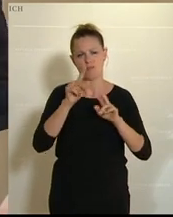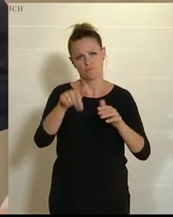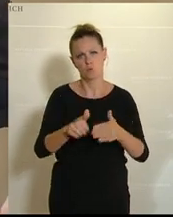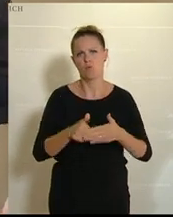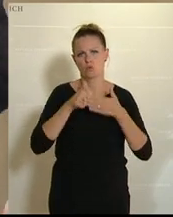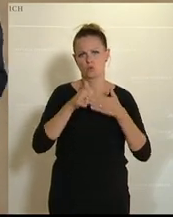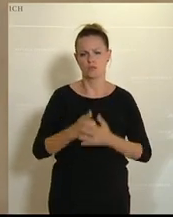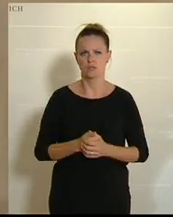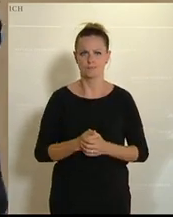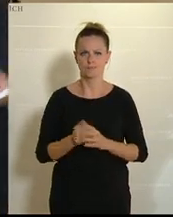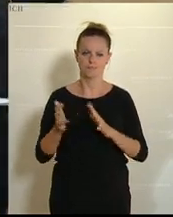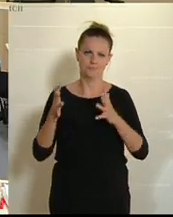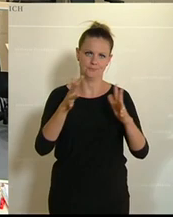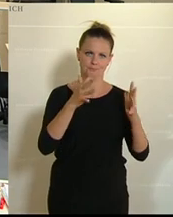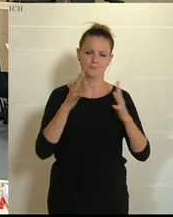Unterstützung.